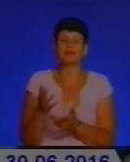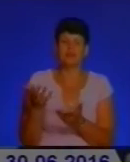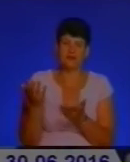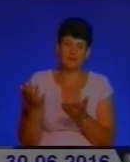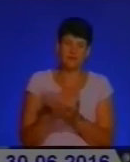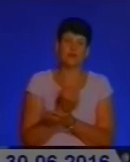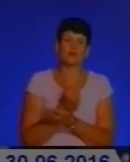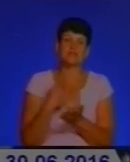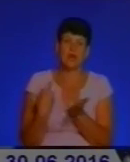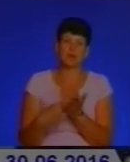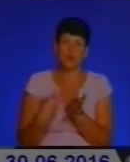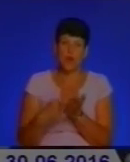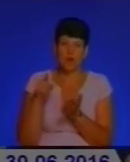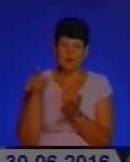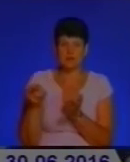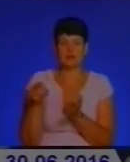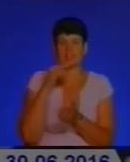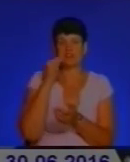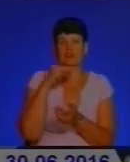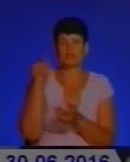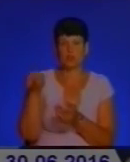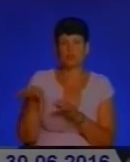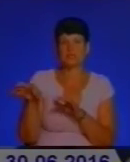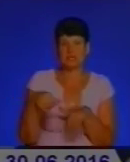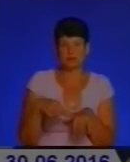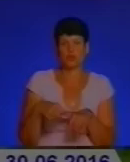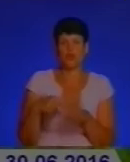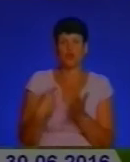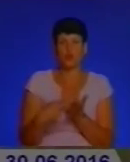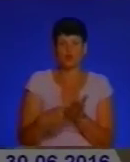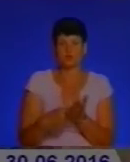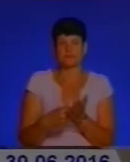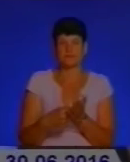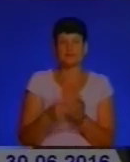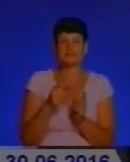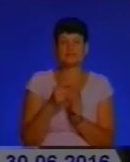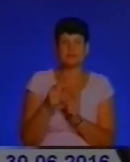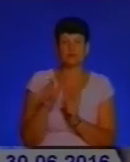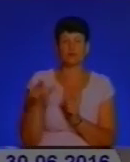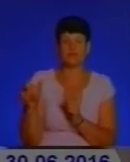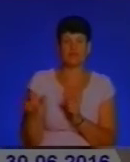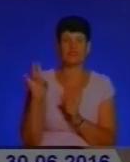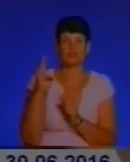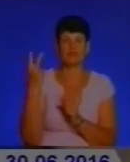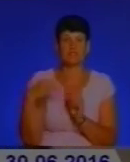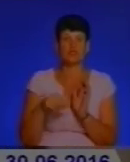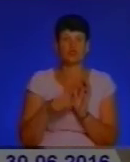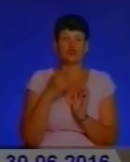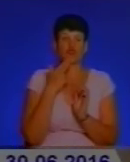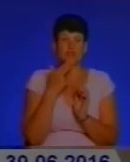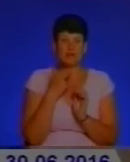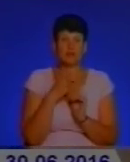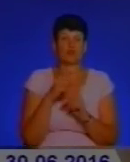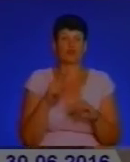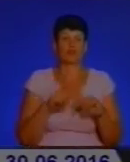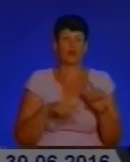таки доказати його вину. Вилучено річові докази. Зі слів очевидців, у неділю 26 червня у родині підозруваного